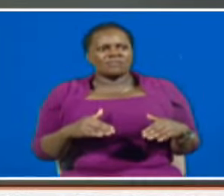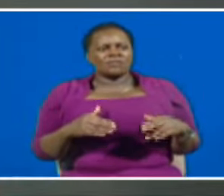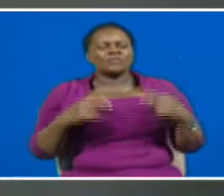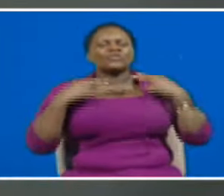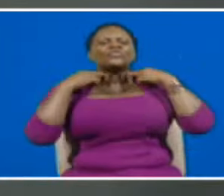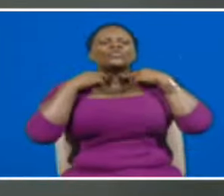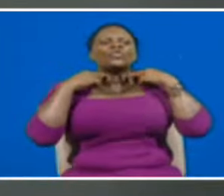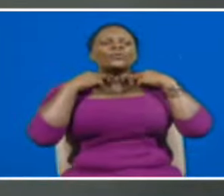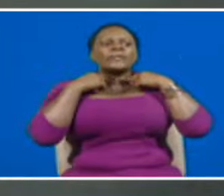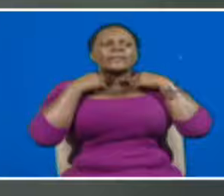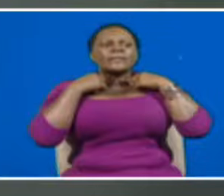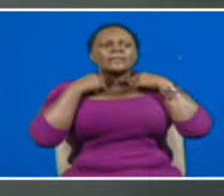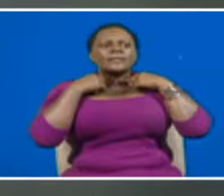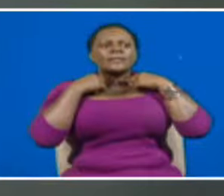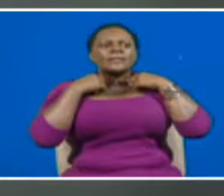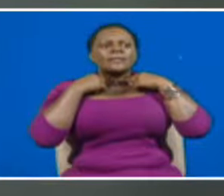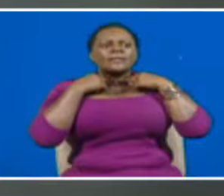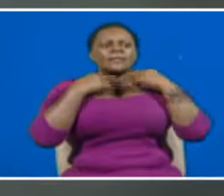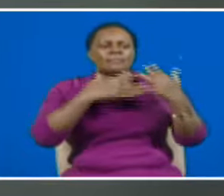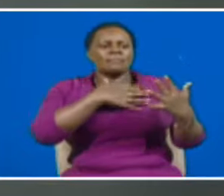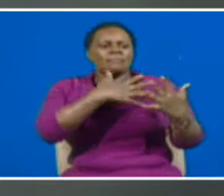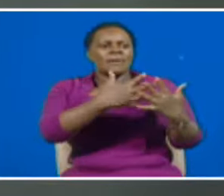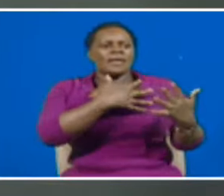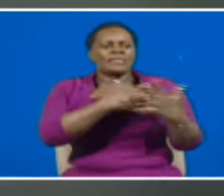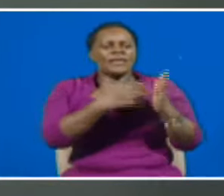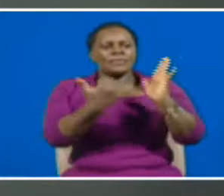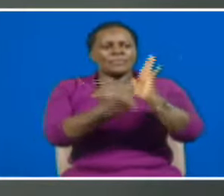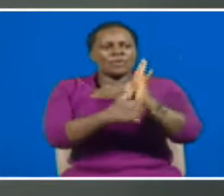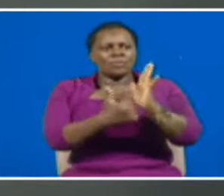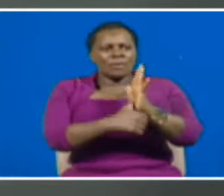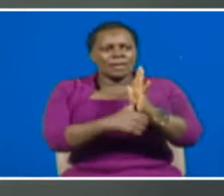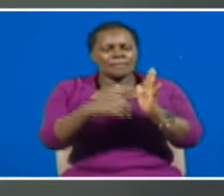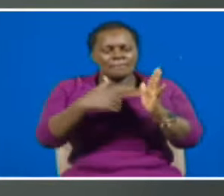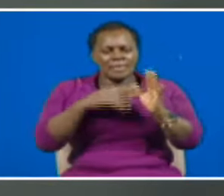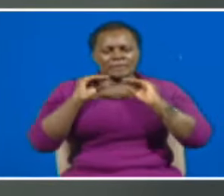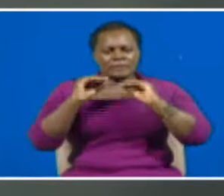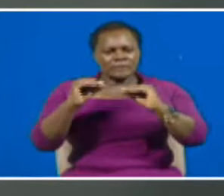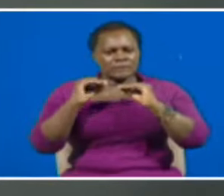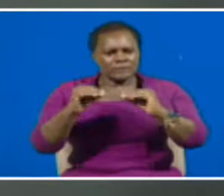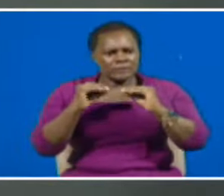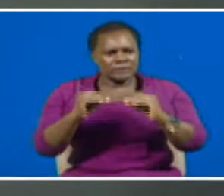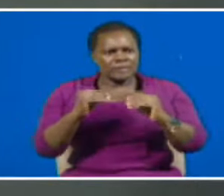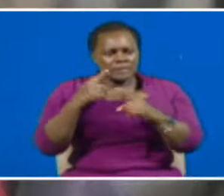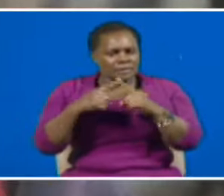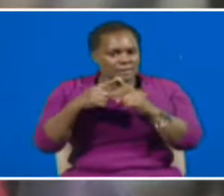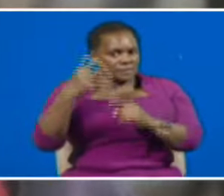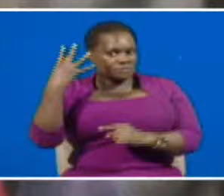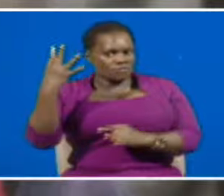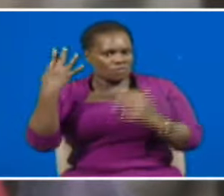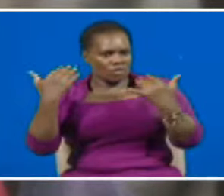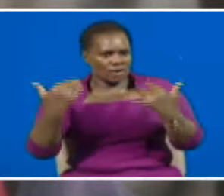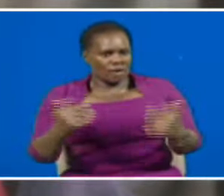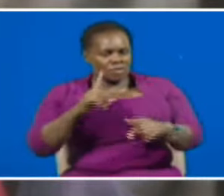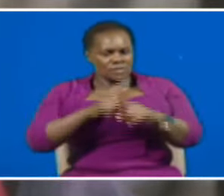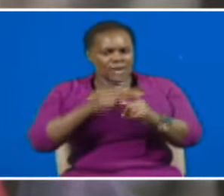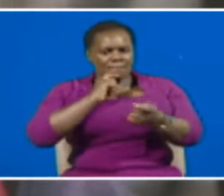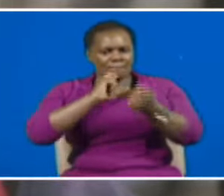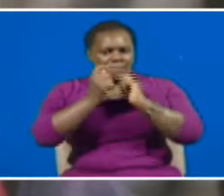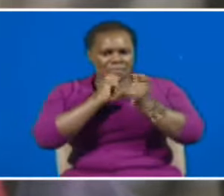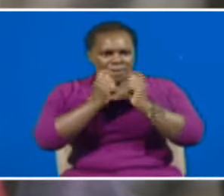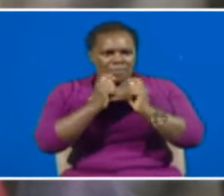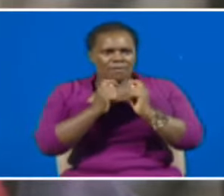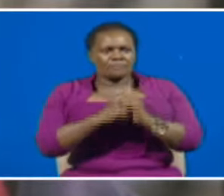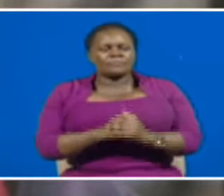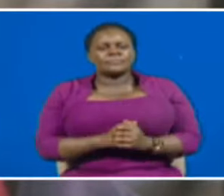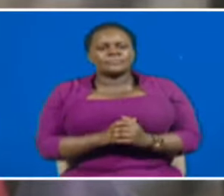kitu kama how to stop severe bleeding. Nimekua nikifanya hivo kwa miaka mingi. Kwenye mahujianu na kome,